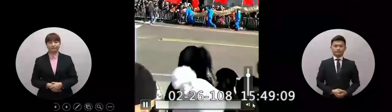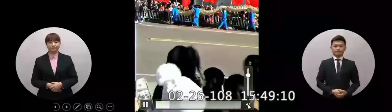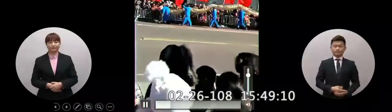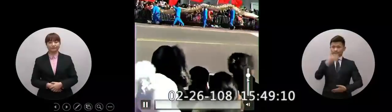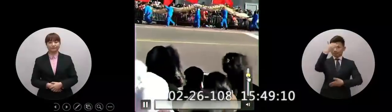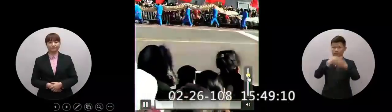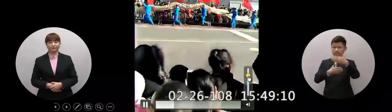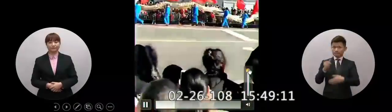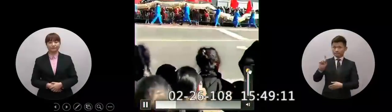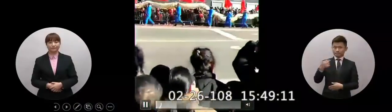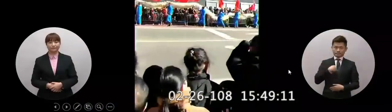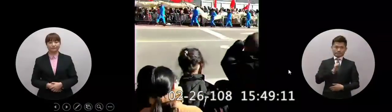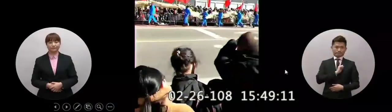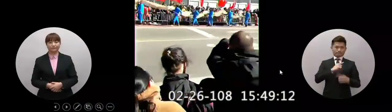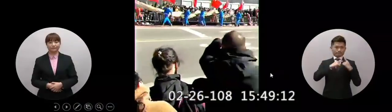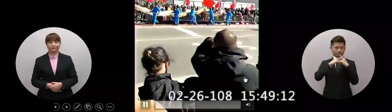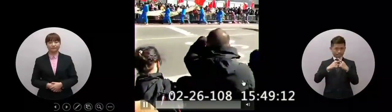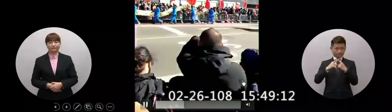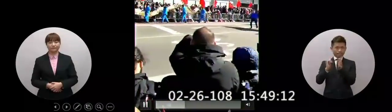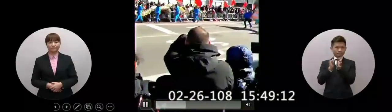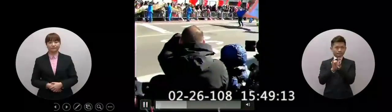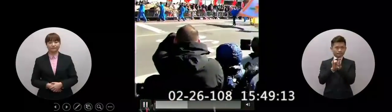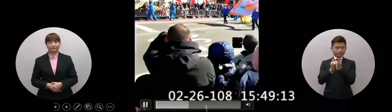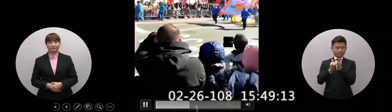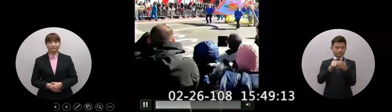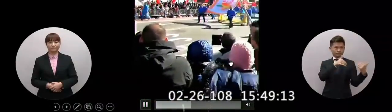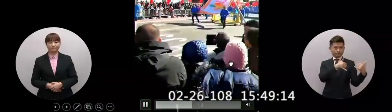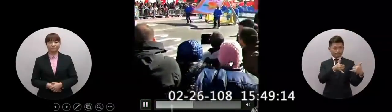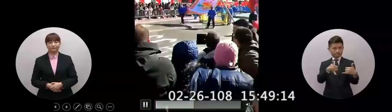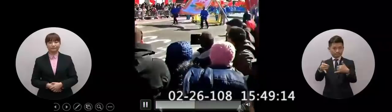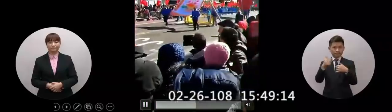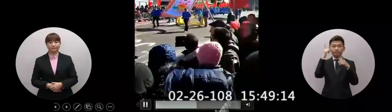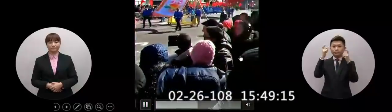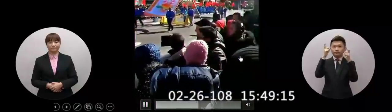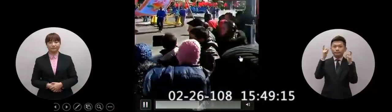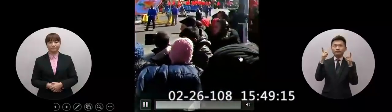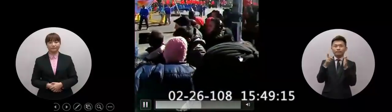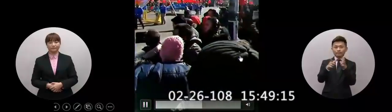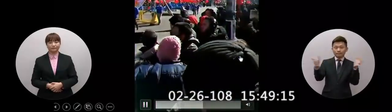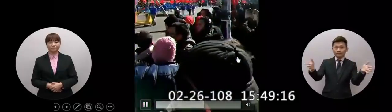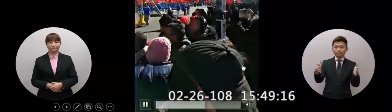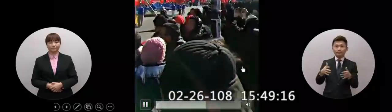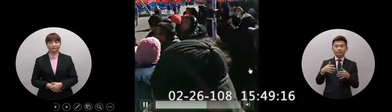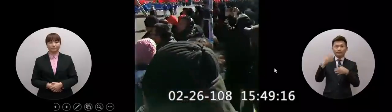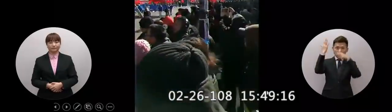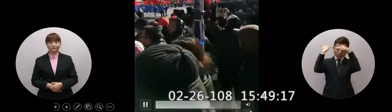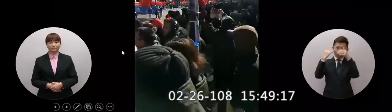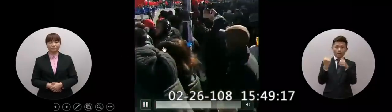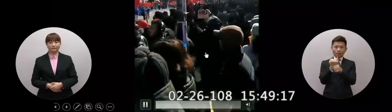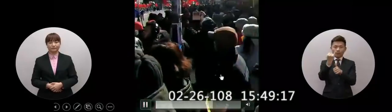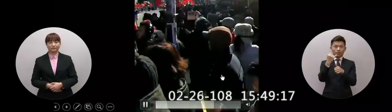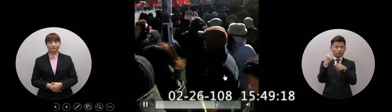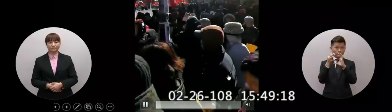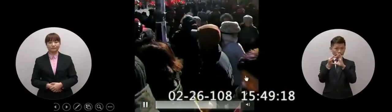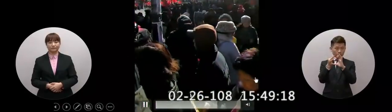這一段影片是我自己親自在紐約街頭拍來的就在今年的過年的時候紐約皇后區的法拉盛地區